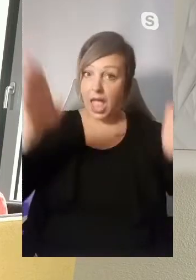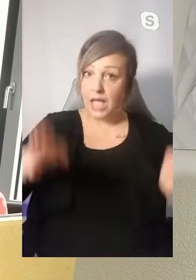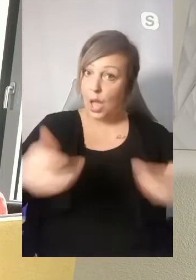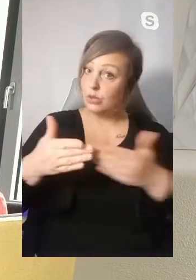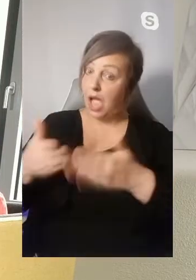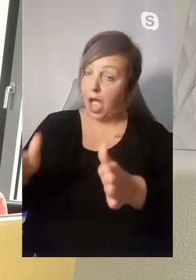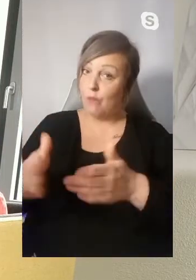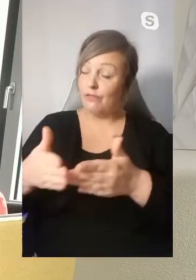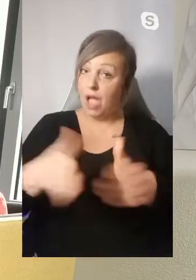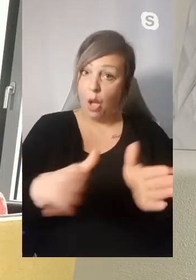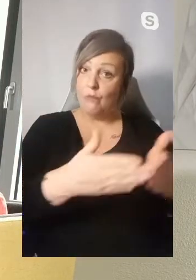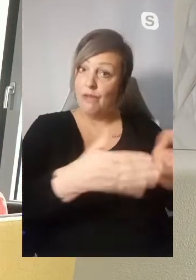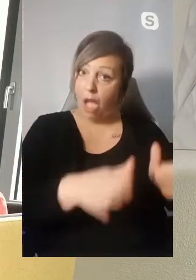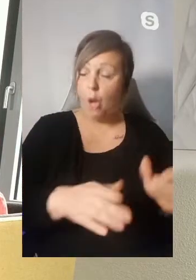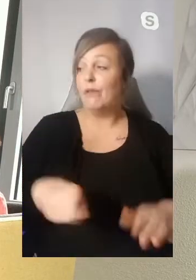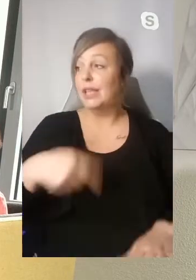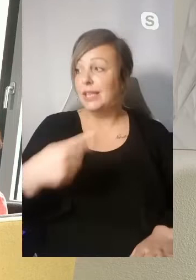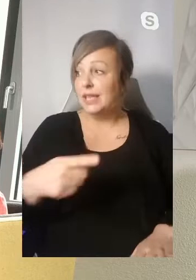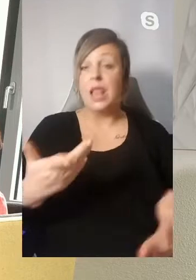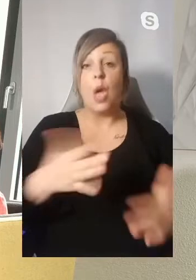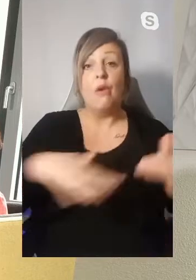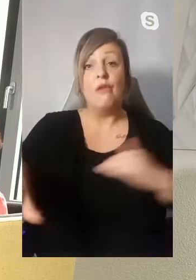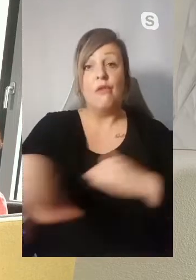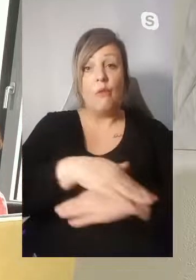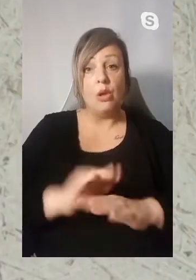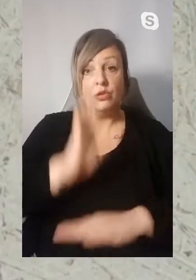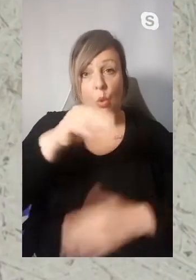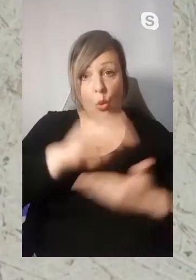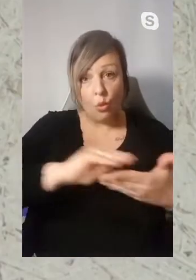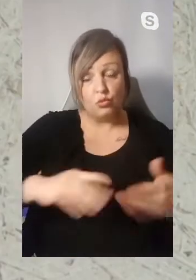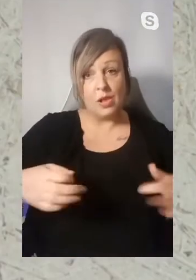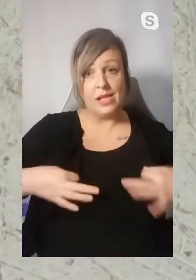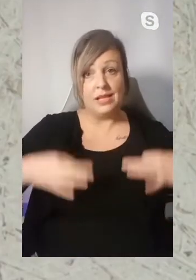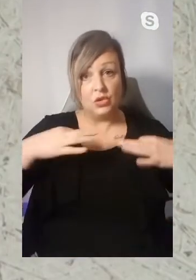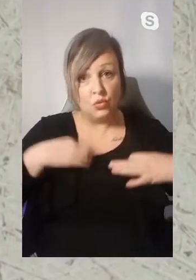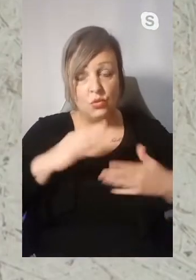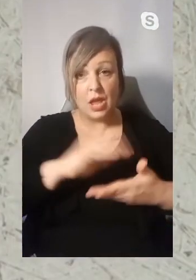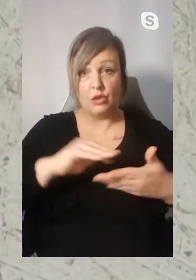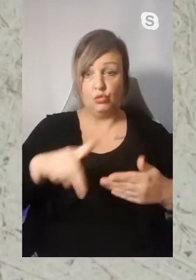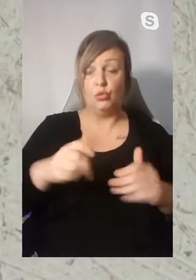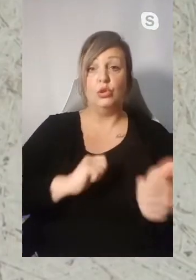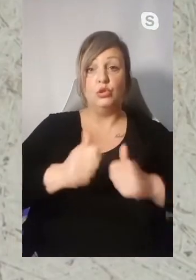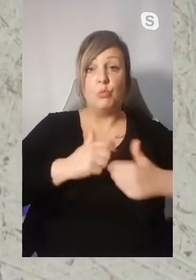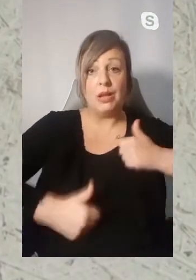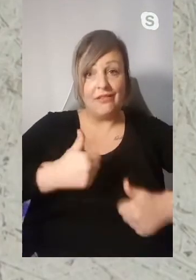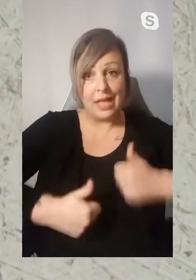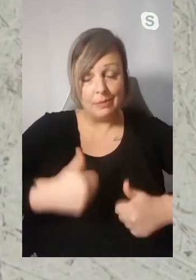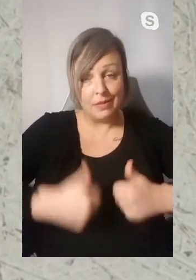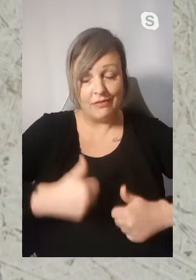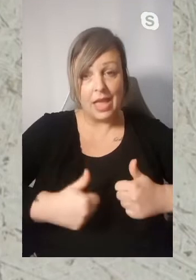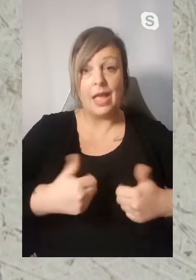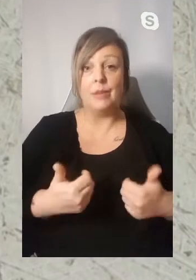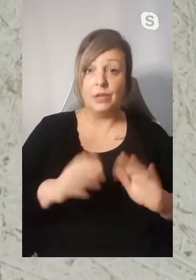Konzerthäuser wieder geöffnet werden. Dann soll es wieder gesundheitsbildende Angebote in Volkshochschulen geben. Dann soll es wieder sportliche